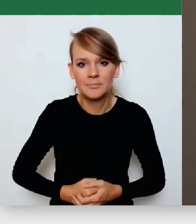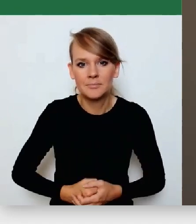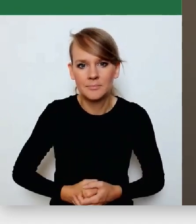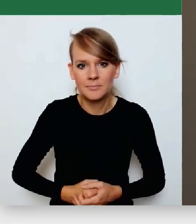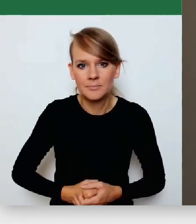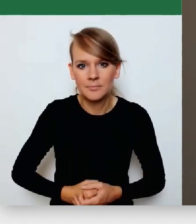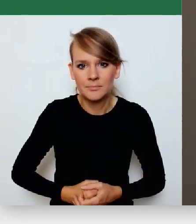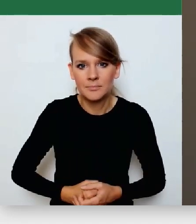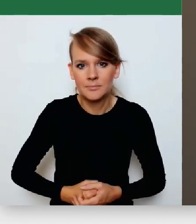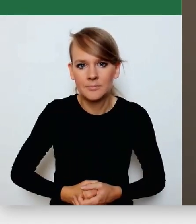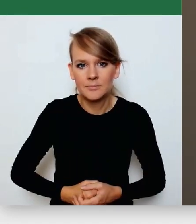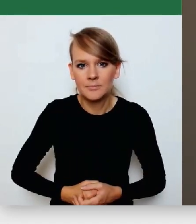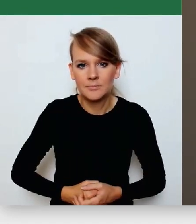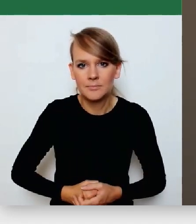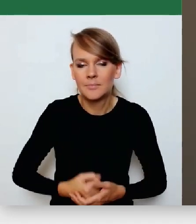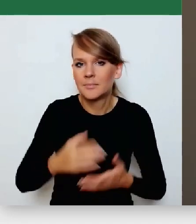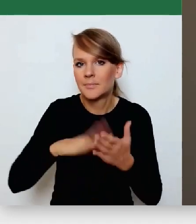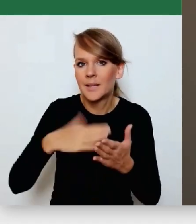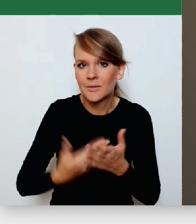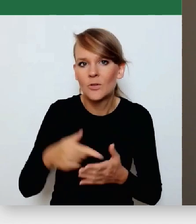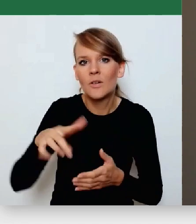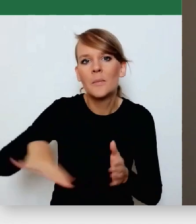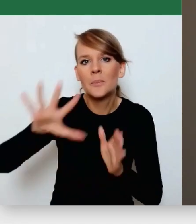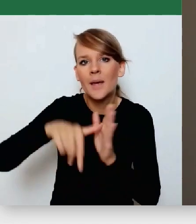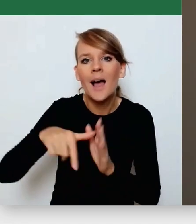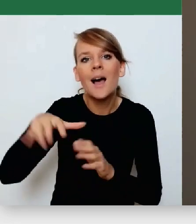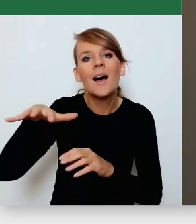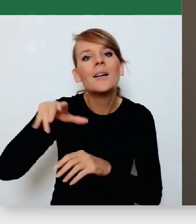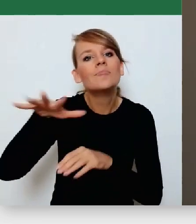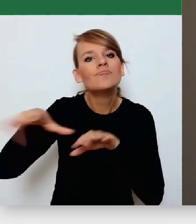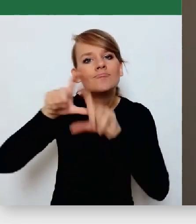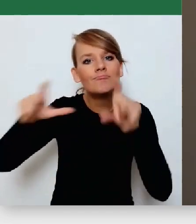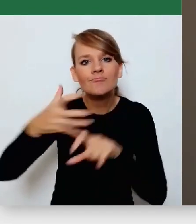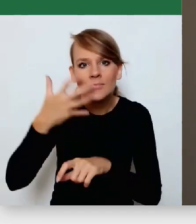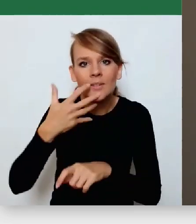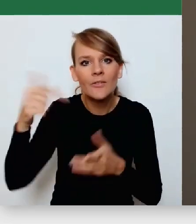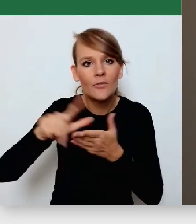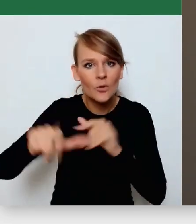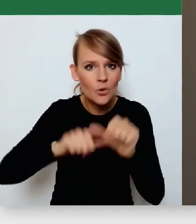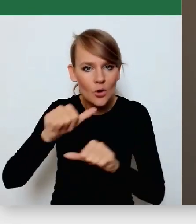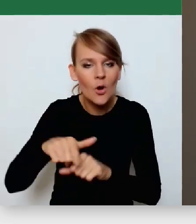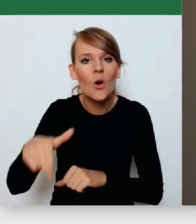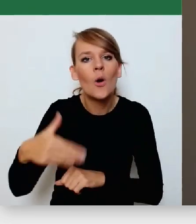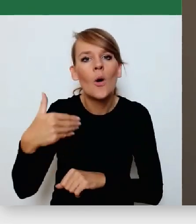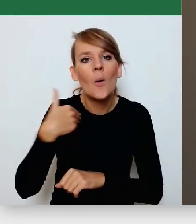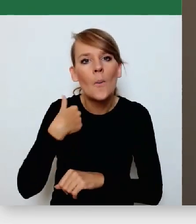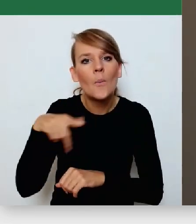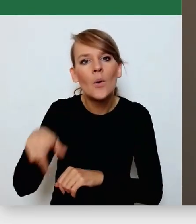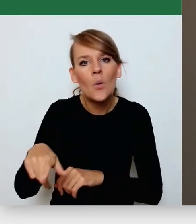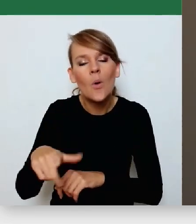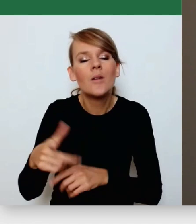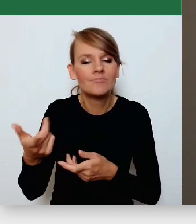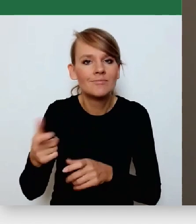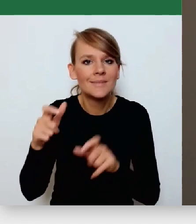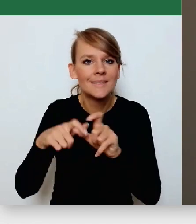miejska ciepłownia w 2019 roku z tytułu certyfikatów CO2 płaciła